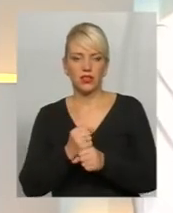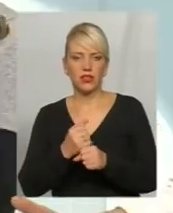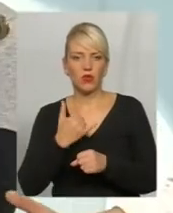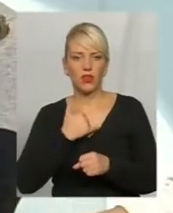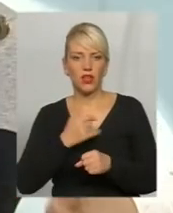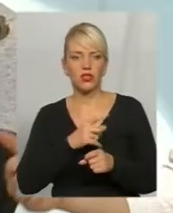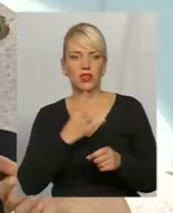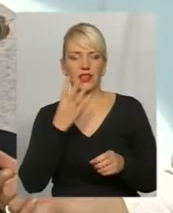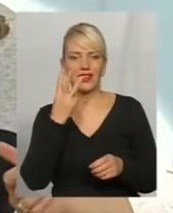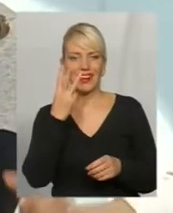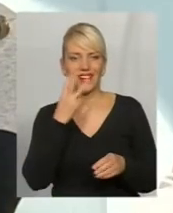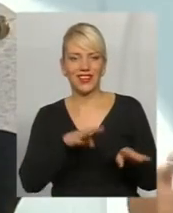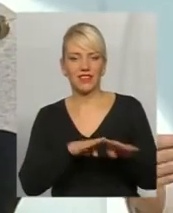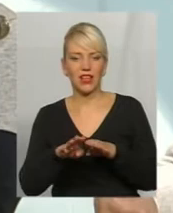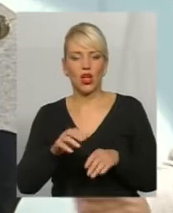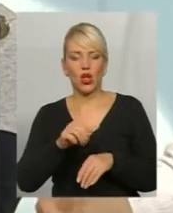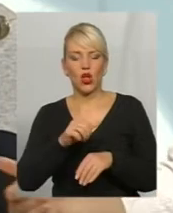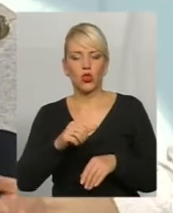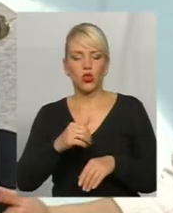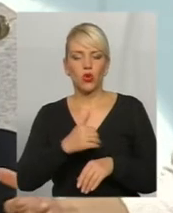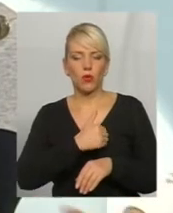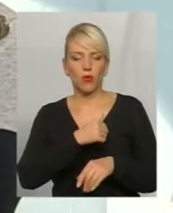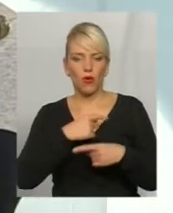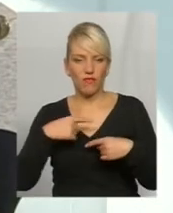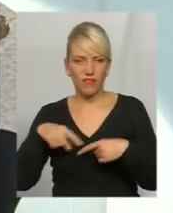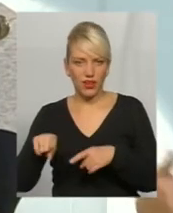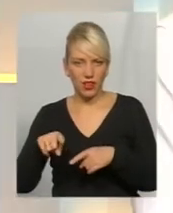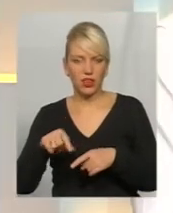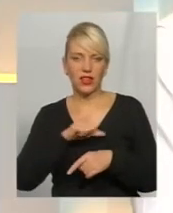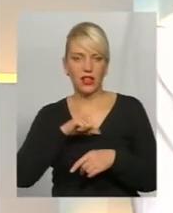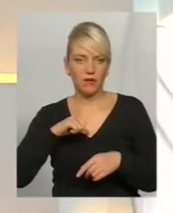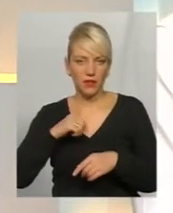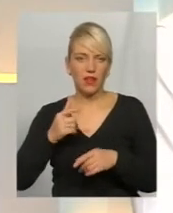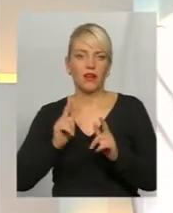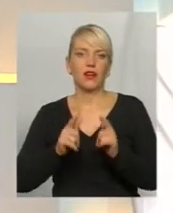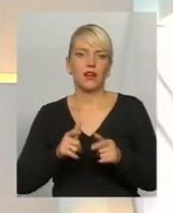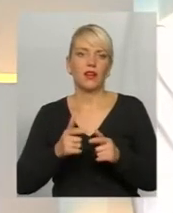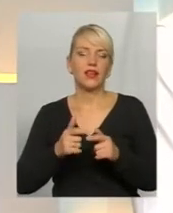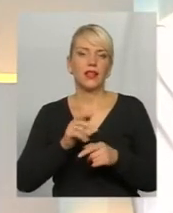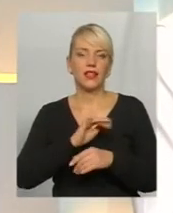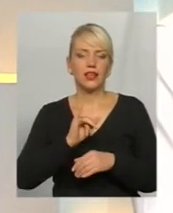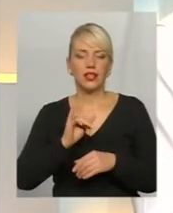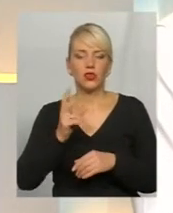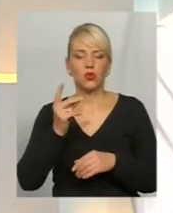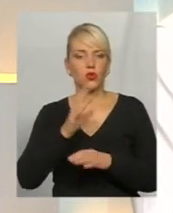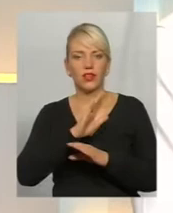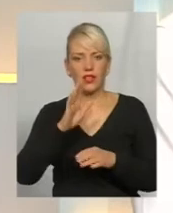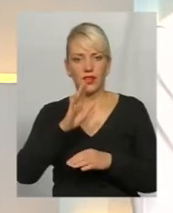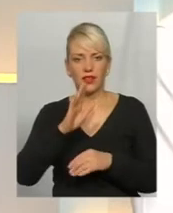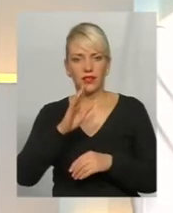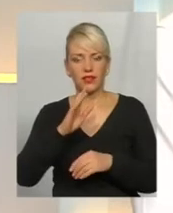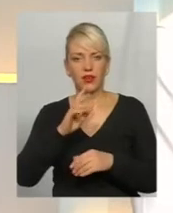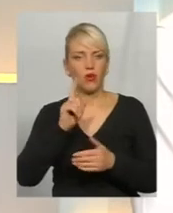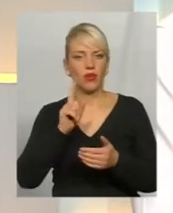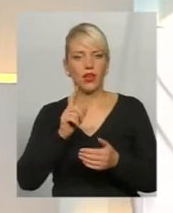добровільне, не державне, і обов'язково не державне, так, і поряд з солідарним. У нас три, але діють все одно діють. не можемо